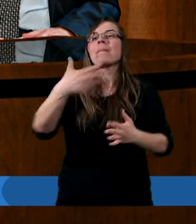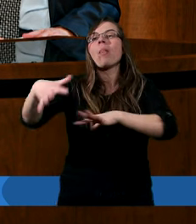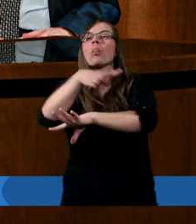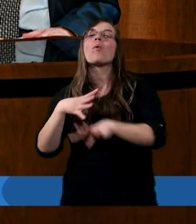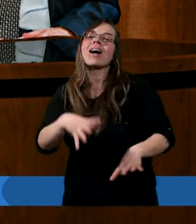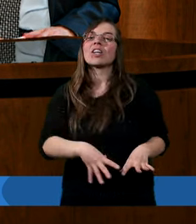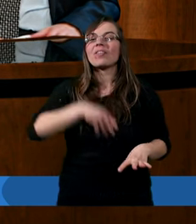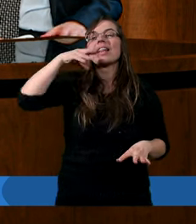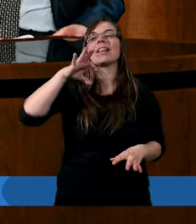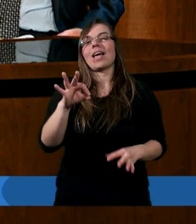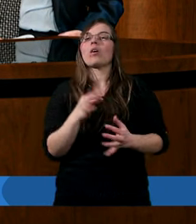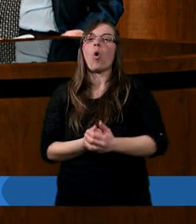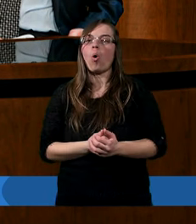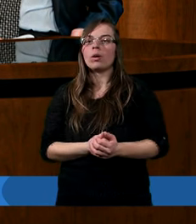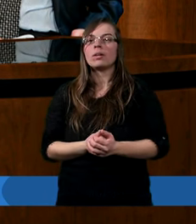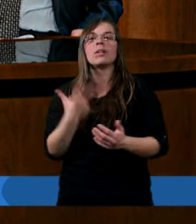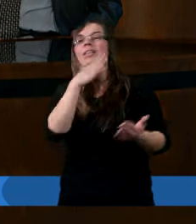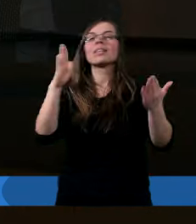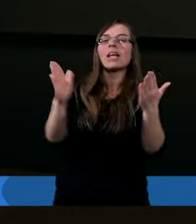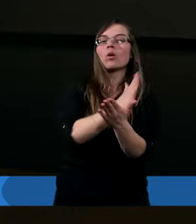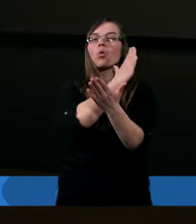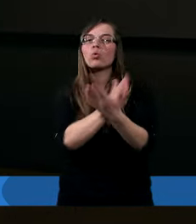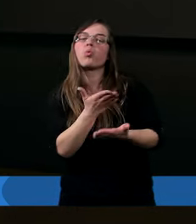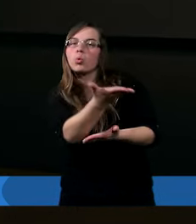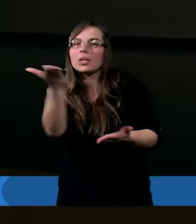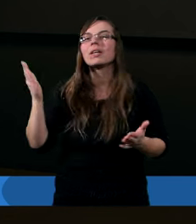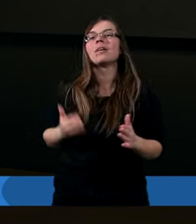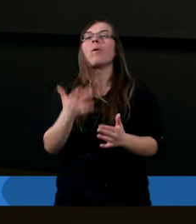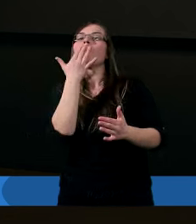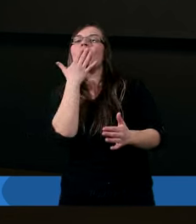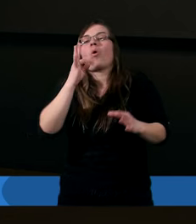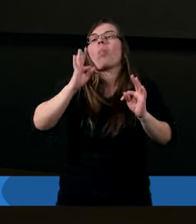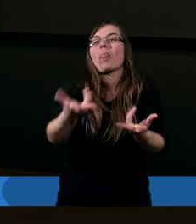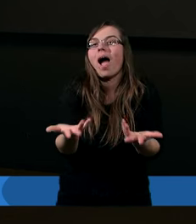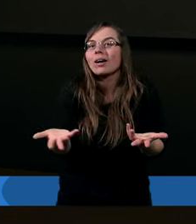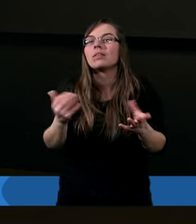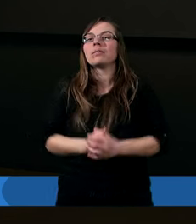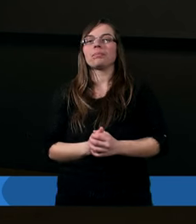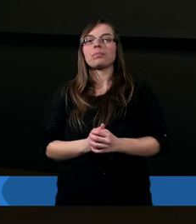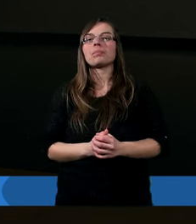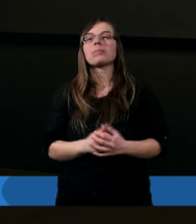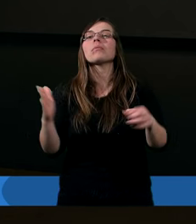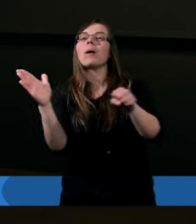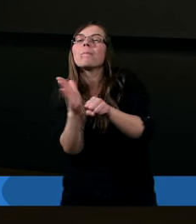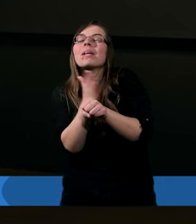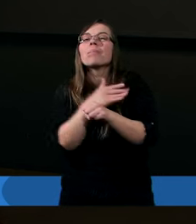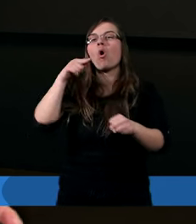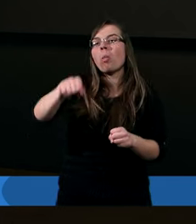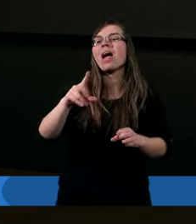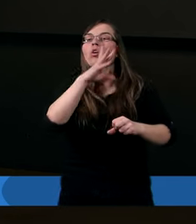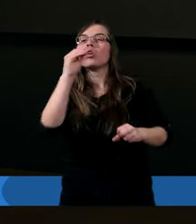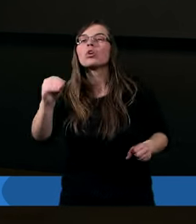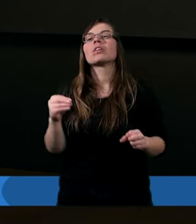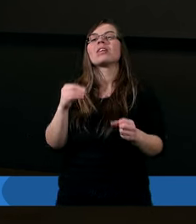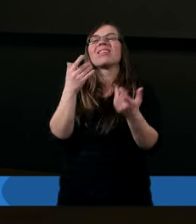Świętego. Niektórzy mówią tak, mimo tego,